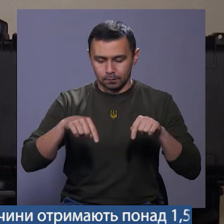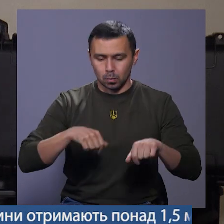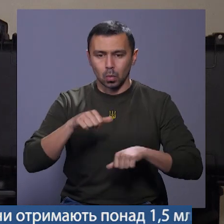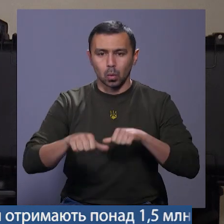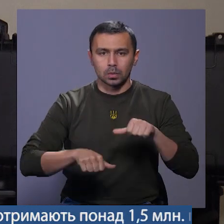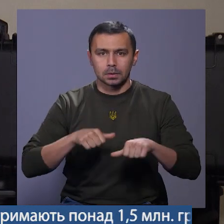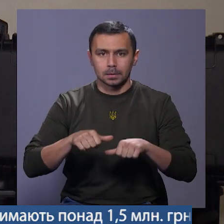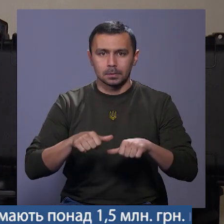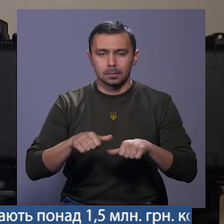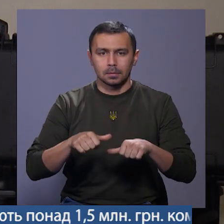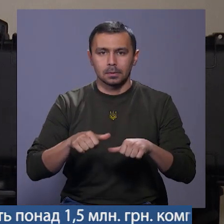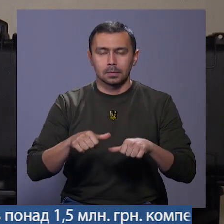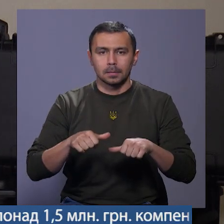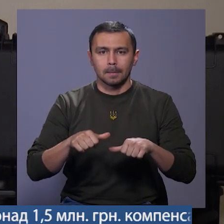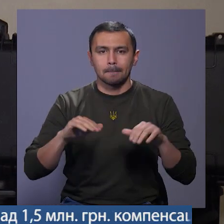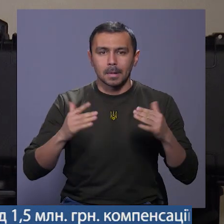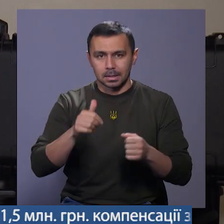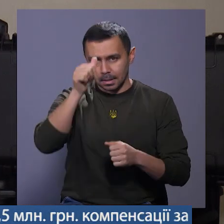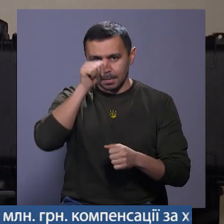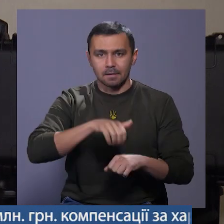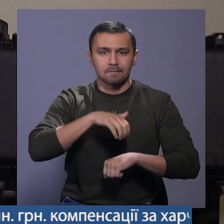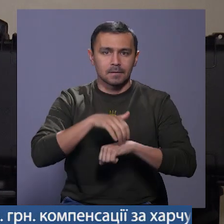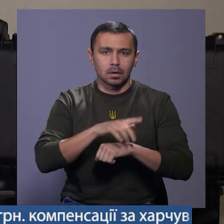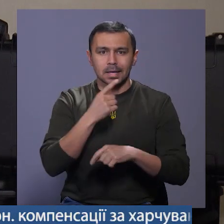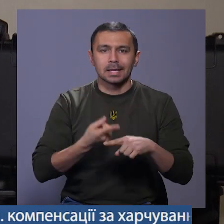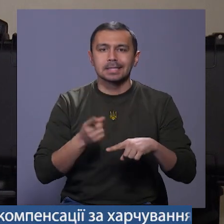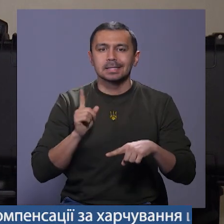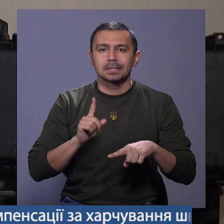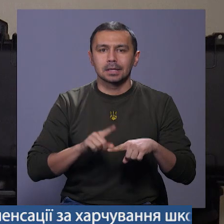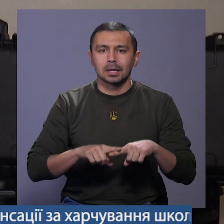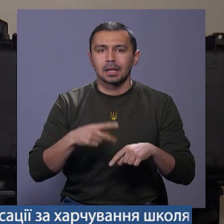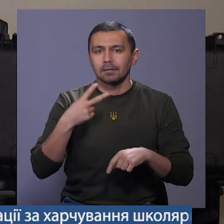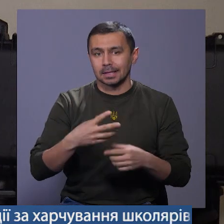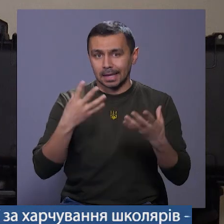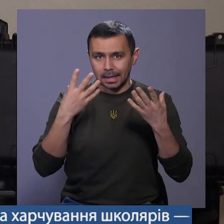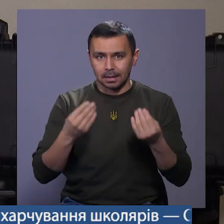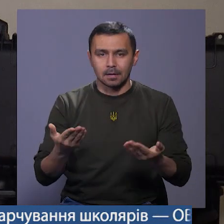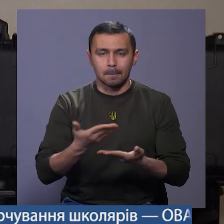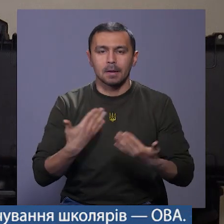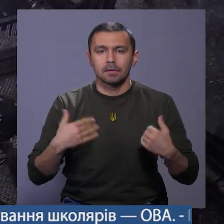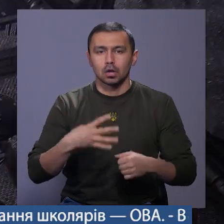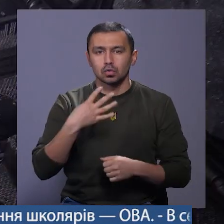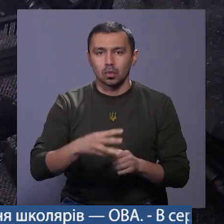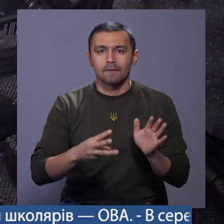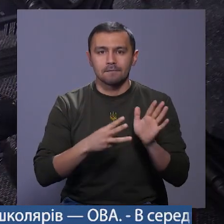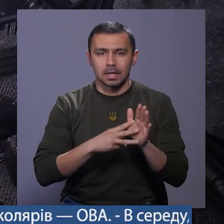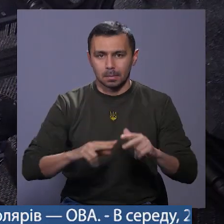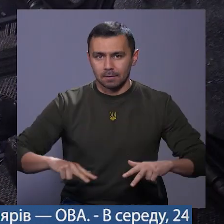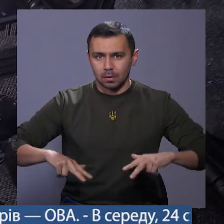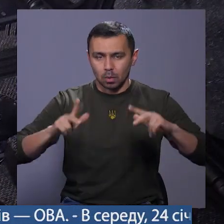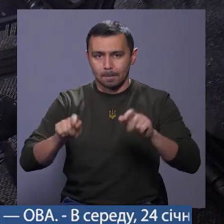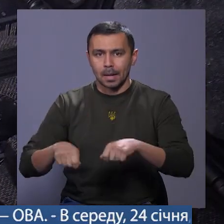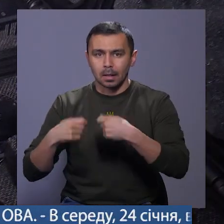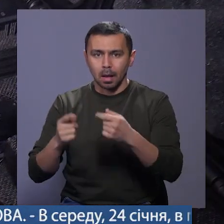році, менше ніж за місяць, фактично за цих 20 днів, ми вже 48 квадрокоптерів